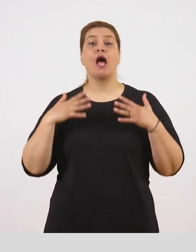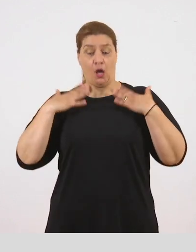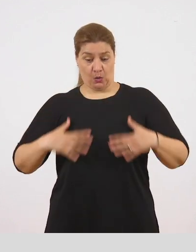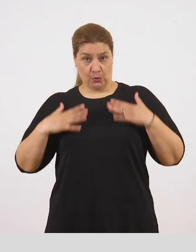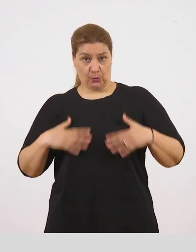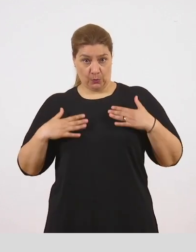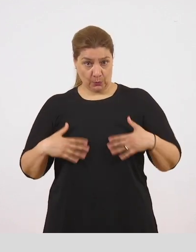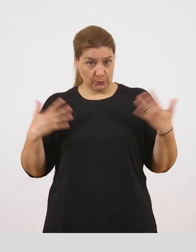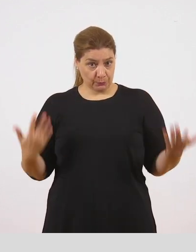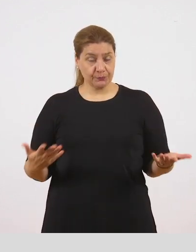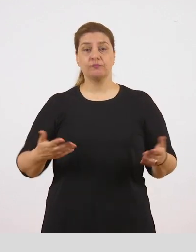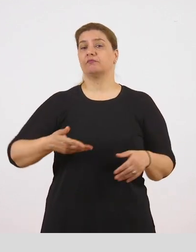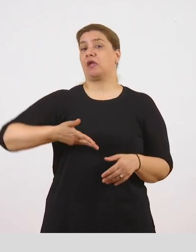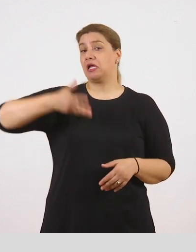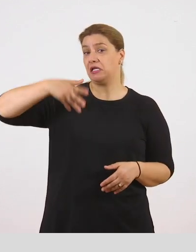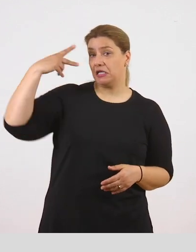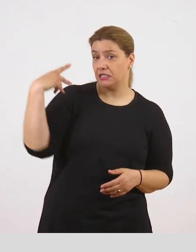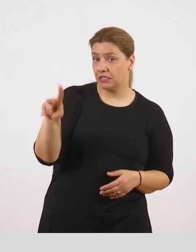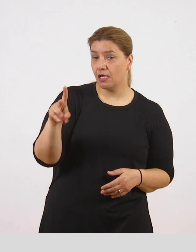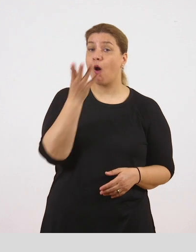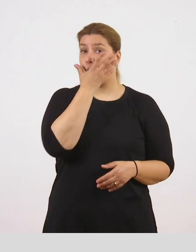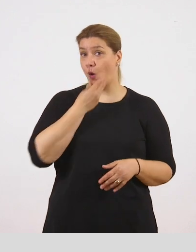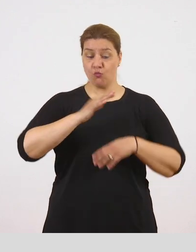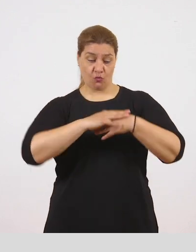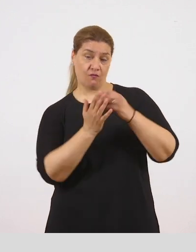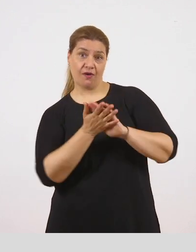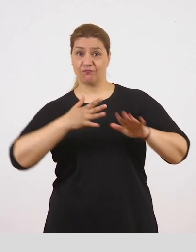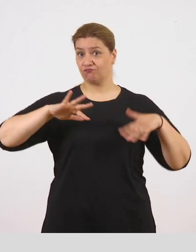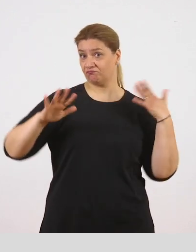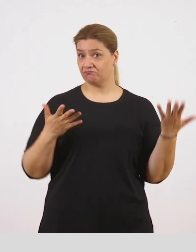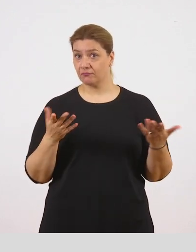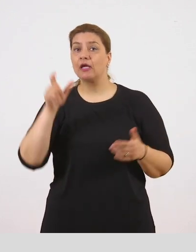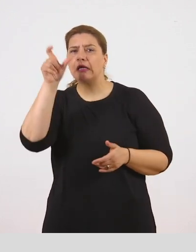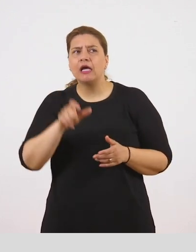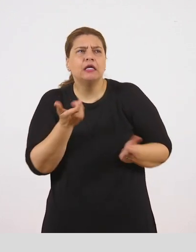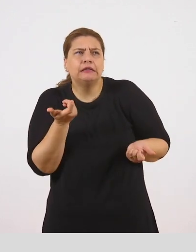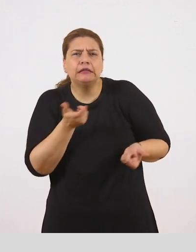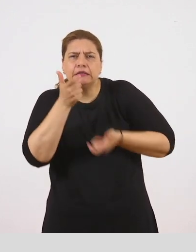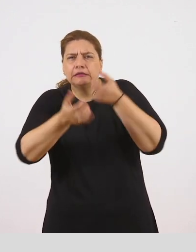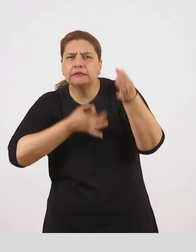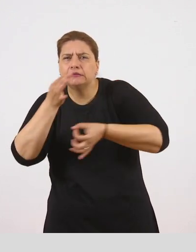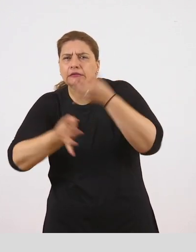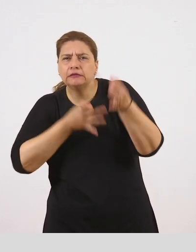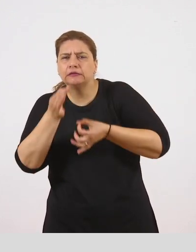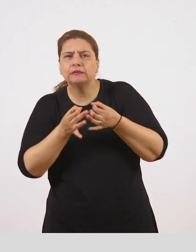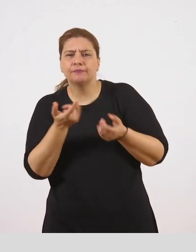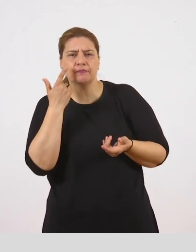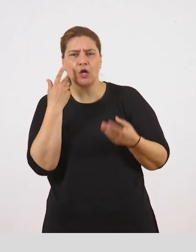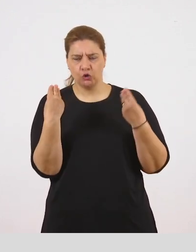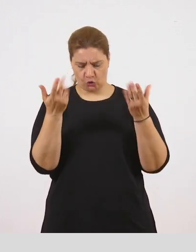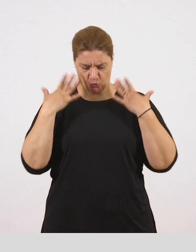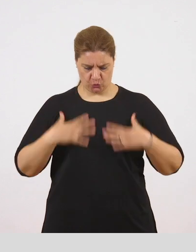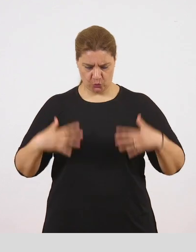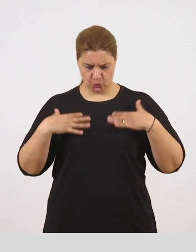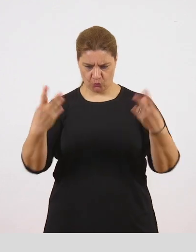ηλικία της και τις όμορφες κινήσεις των χεριών της. Προσπαθεί να μας βοηθήσει να καταλάβουμε πώς φαίνεται η